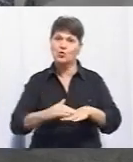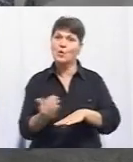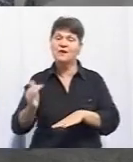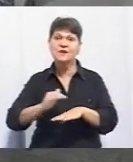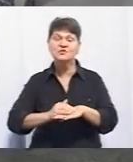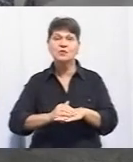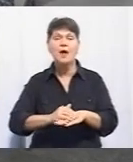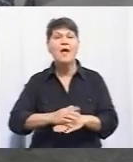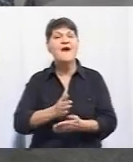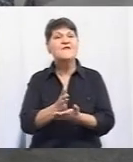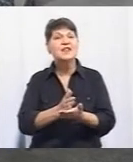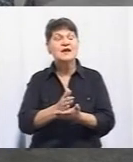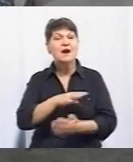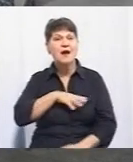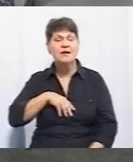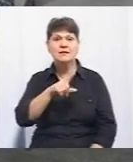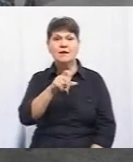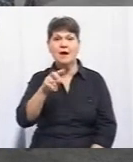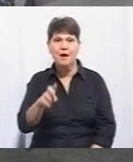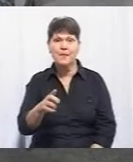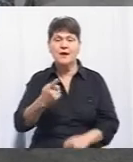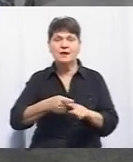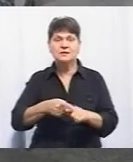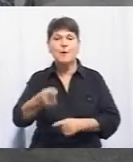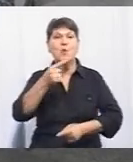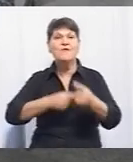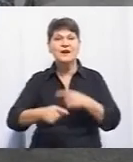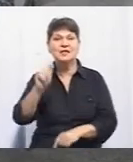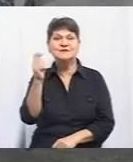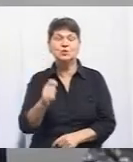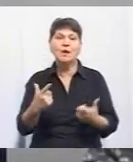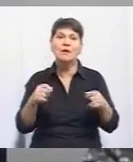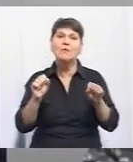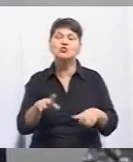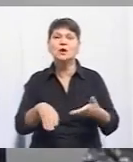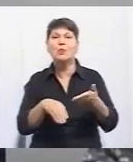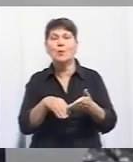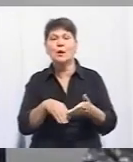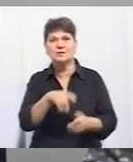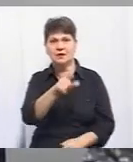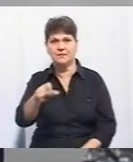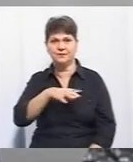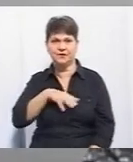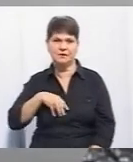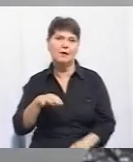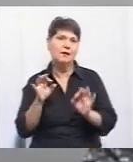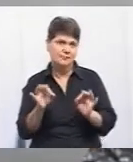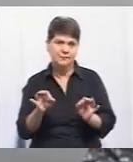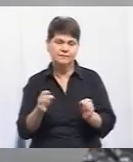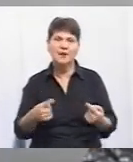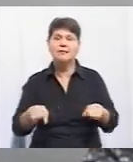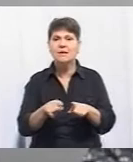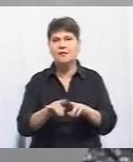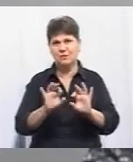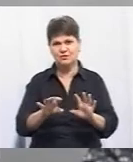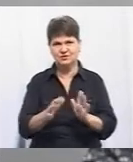ветеран хаб – це проєкт про повернення з війни, і де можна допомогти ветеранам. Безумовно, саме так. Розкажіть